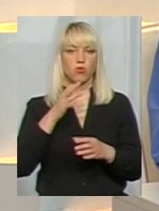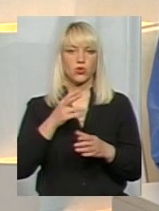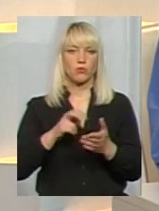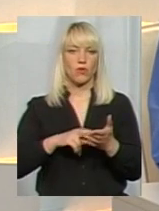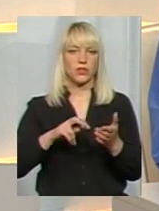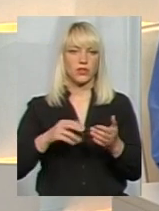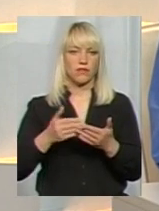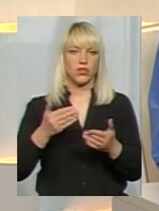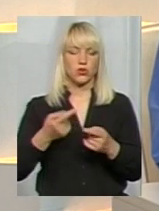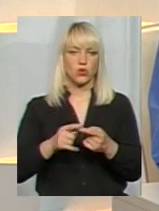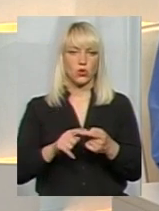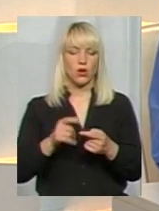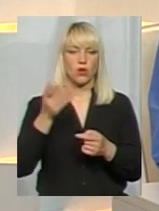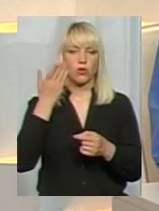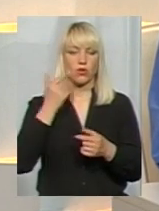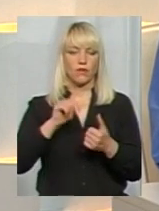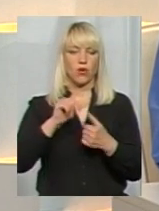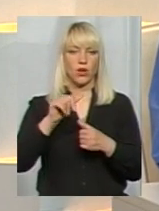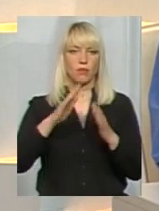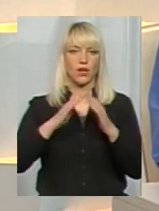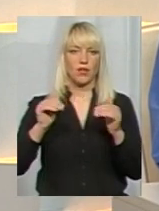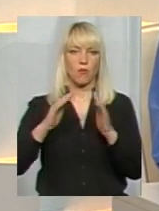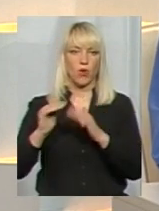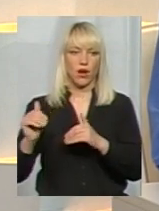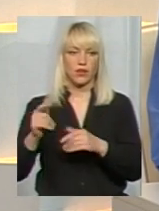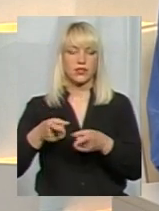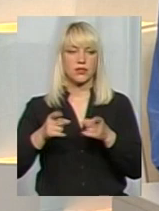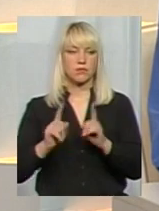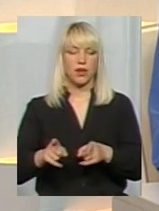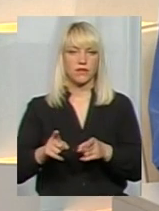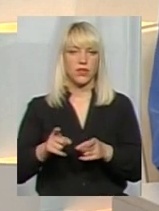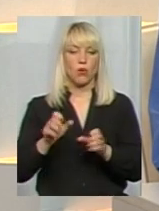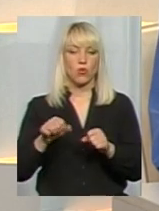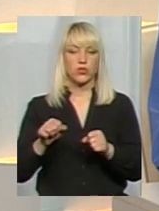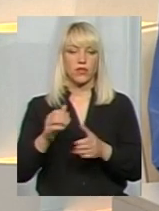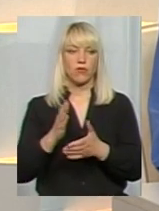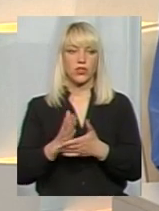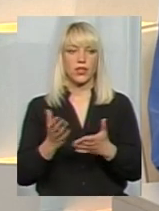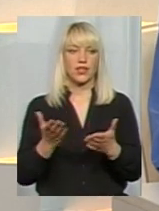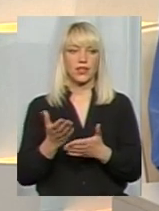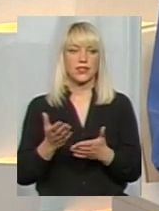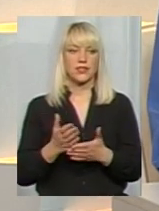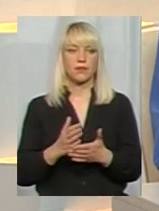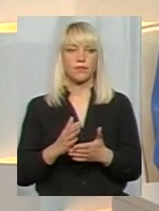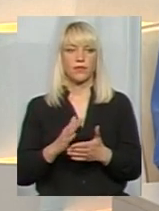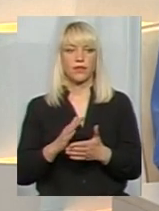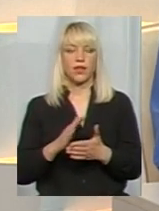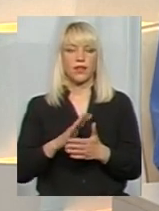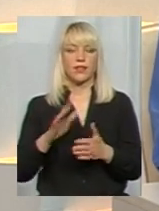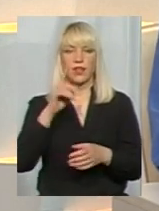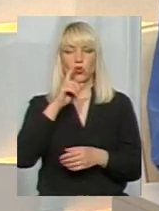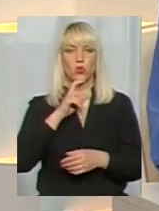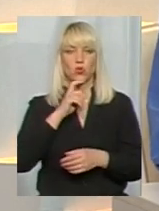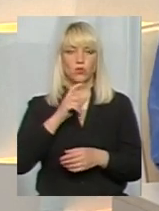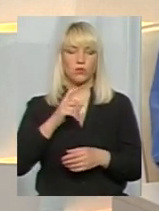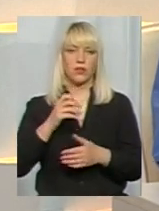відійти, коли в окремих таборах, справді, можливо, є якесь недорозуміння